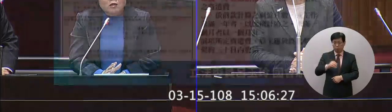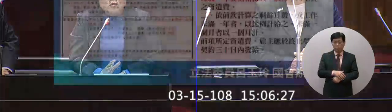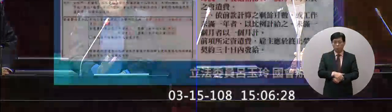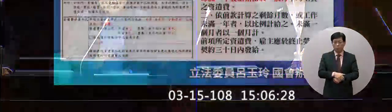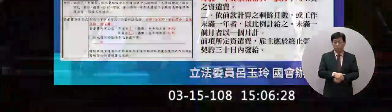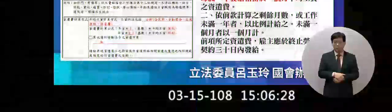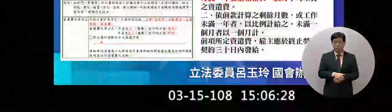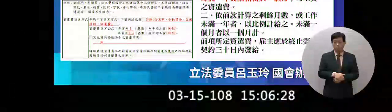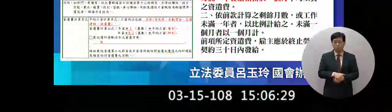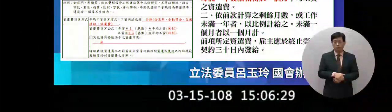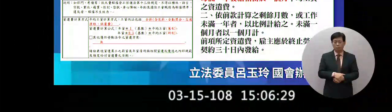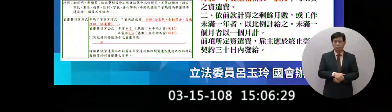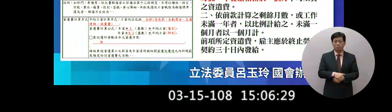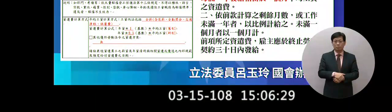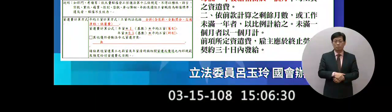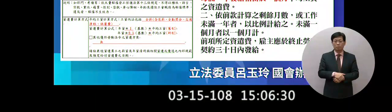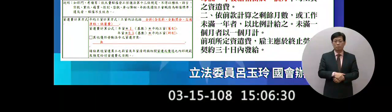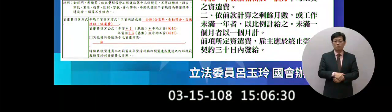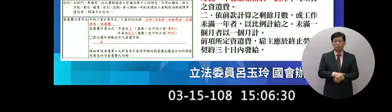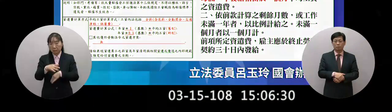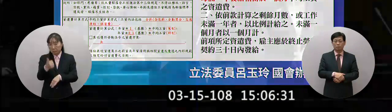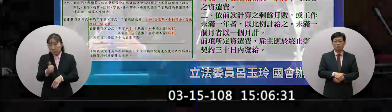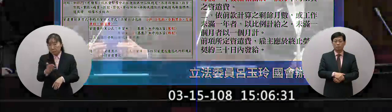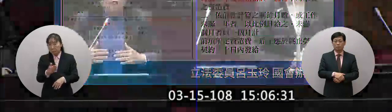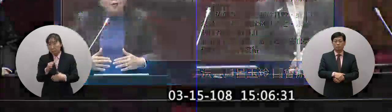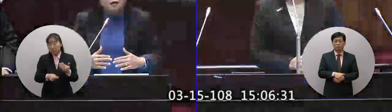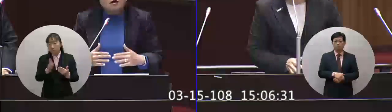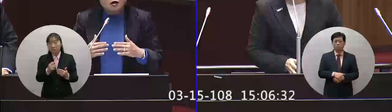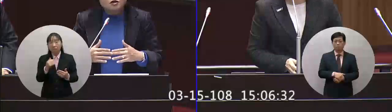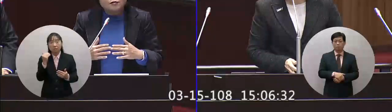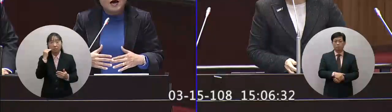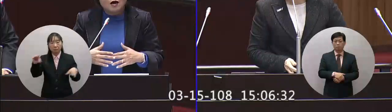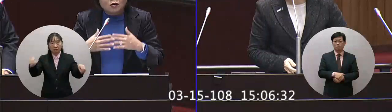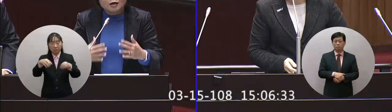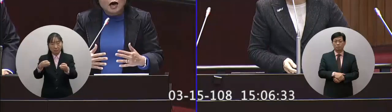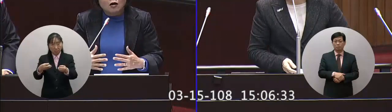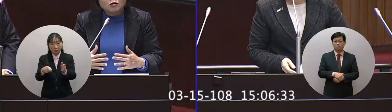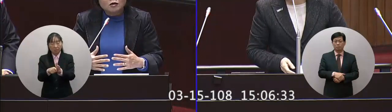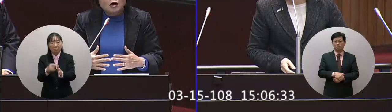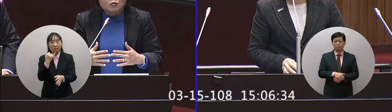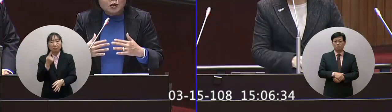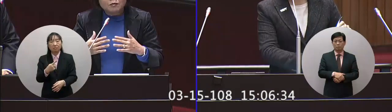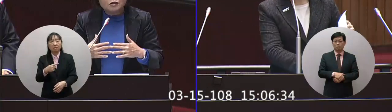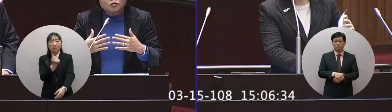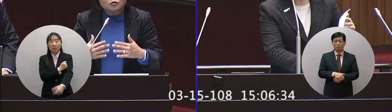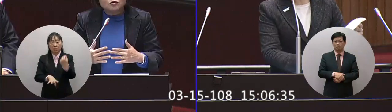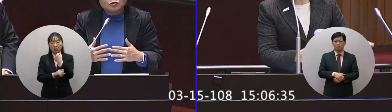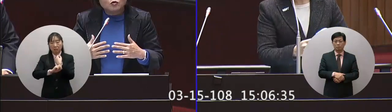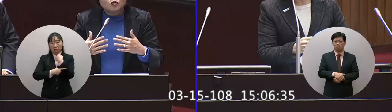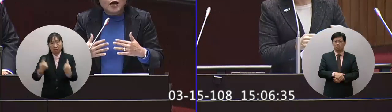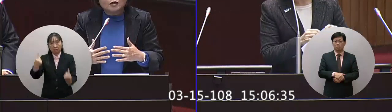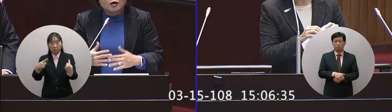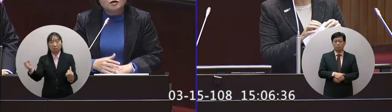條件沒有我們現在更優的條件是說他們在協商的時候可以比勞基法更好比他們